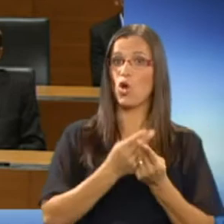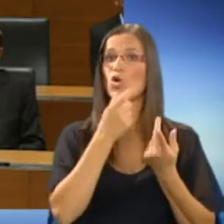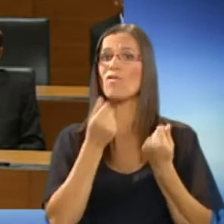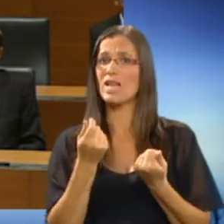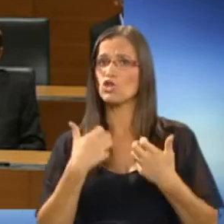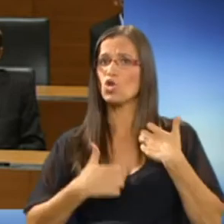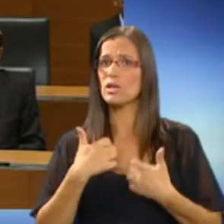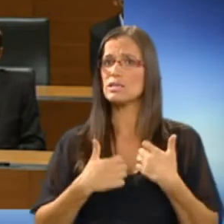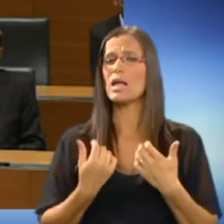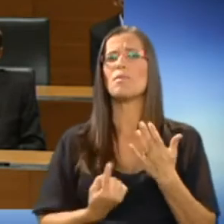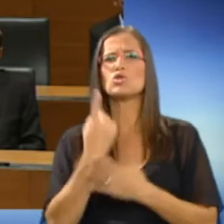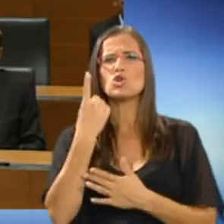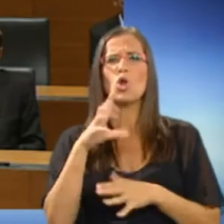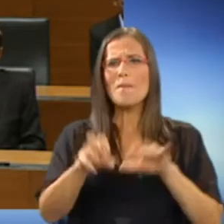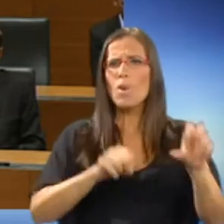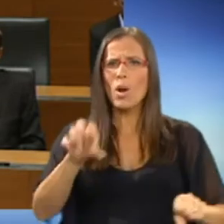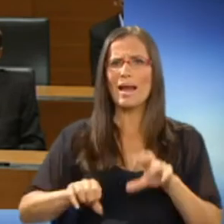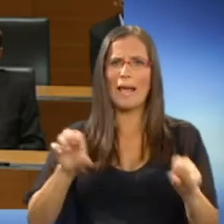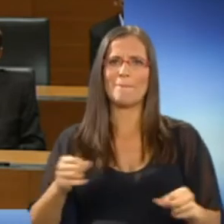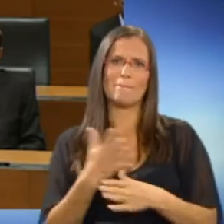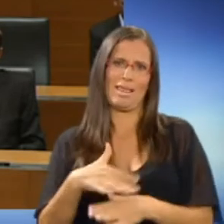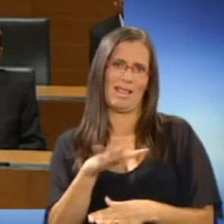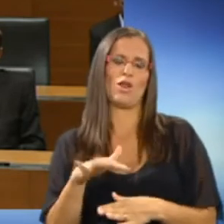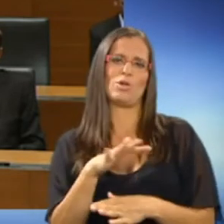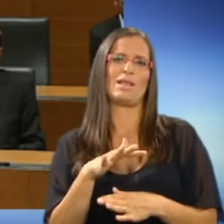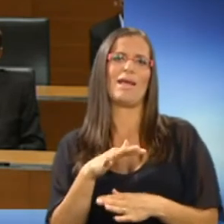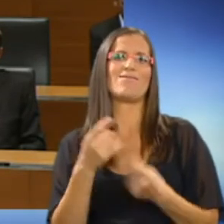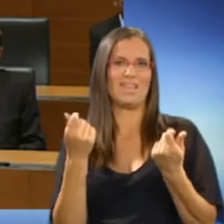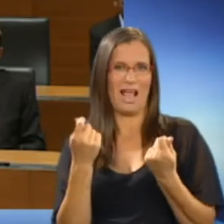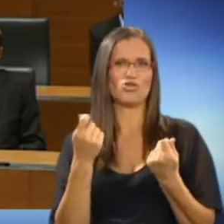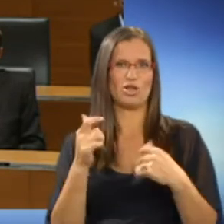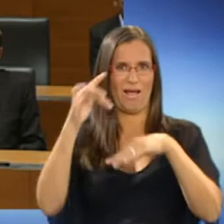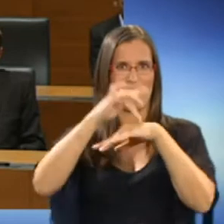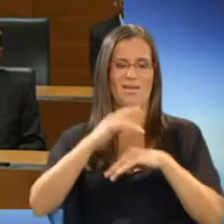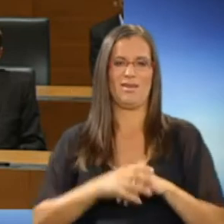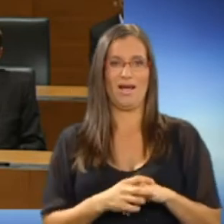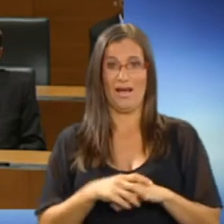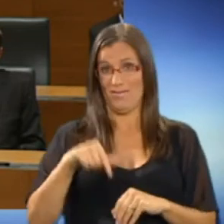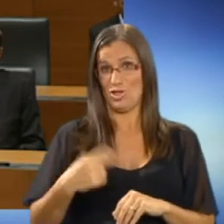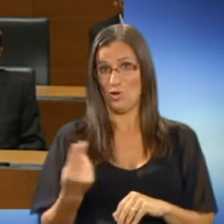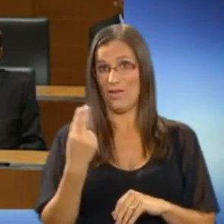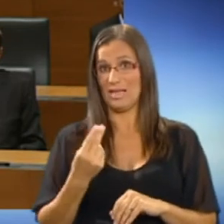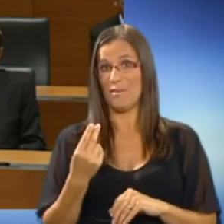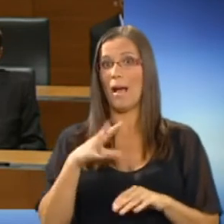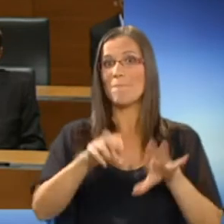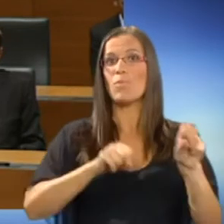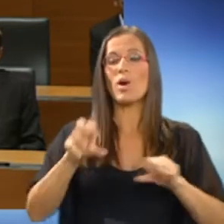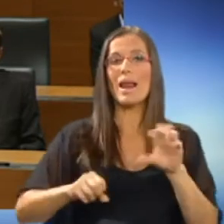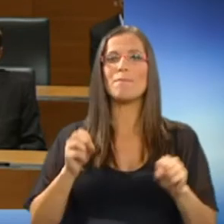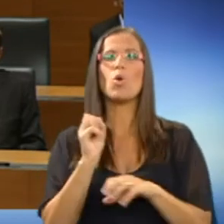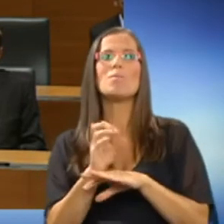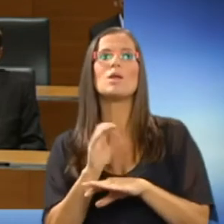krizo je pozročil pohleb mednarodne finančne oligarhije. V Sloveniji pa pohleb vplivnih